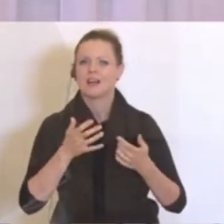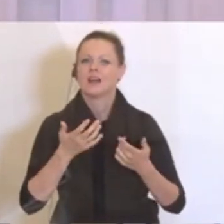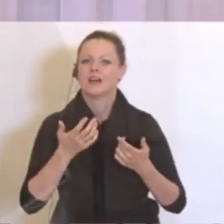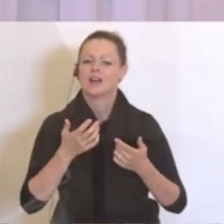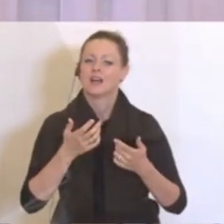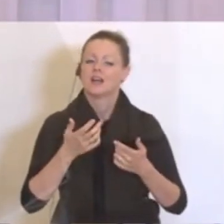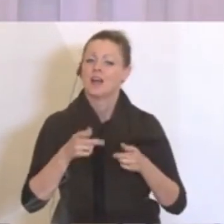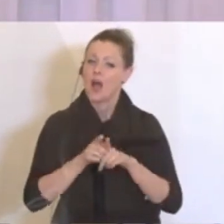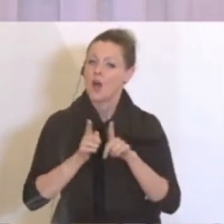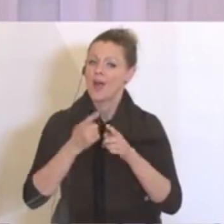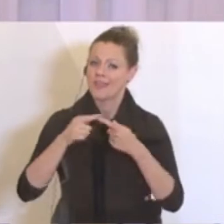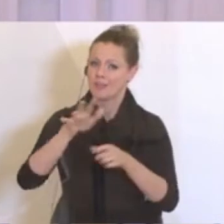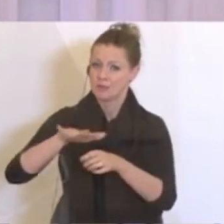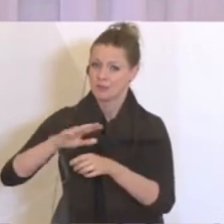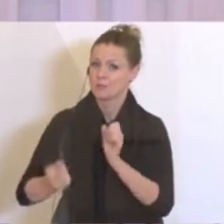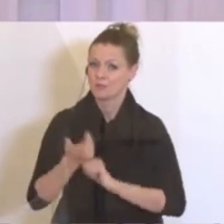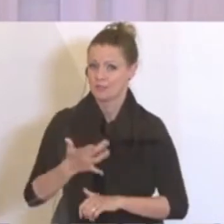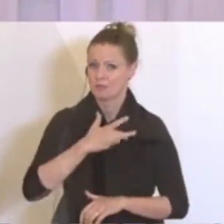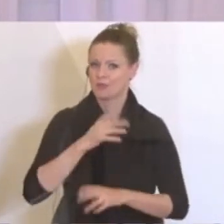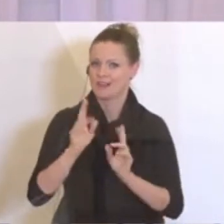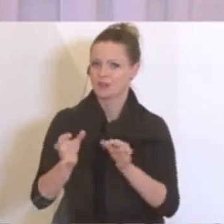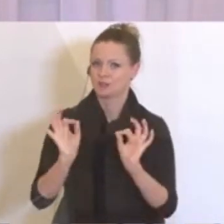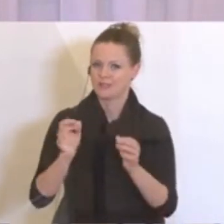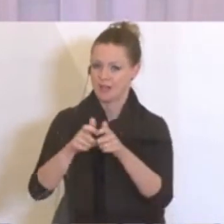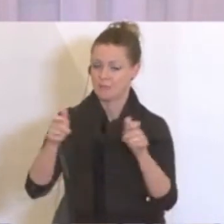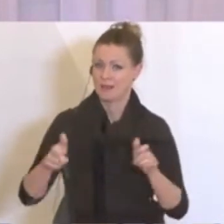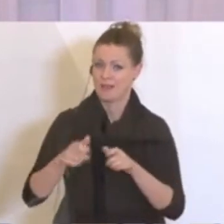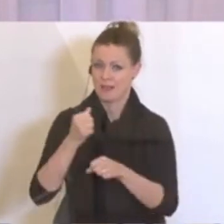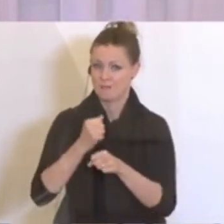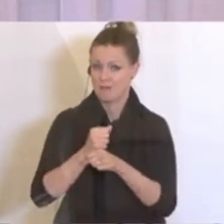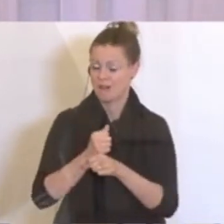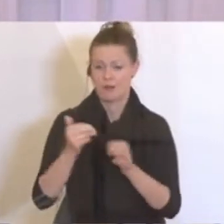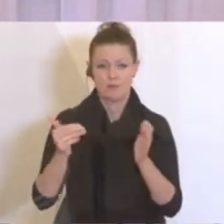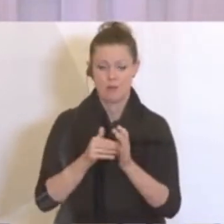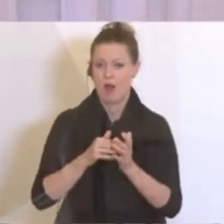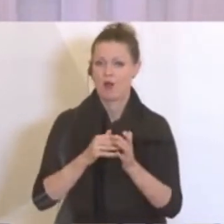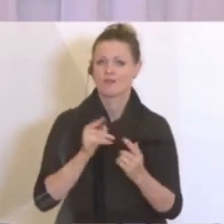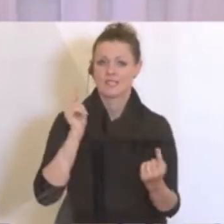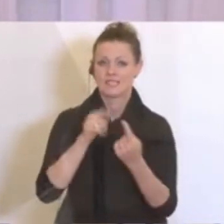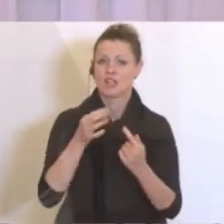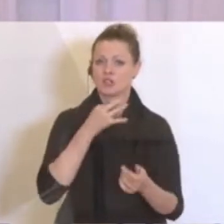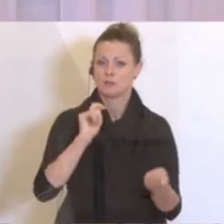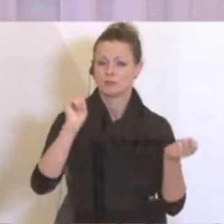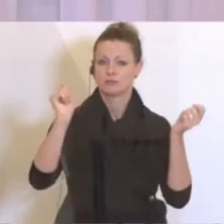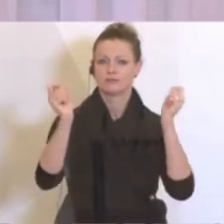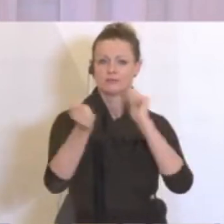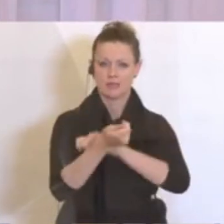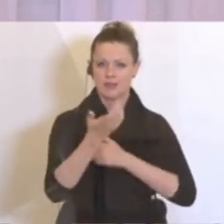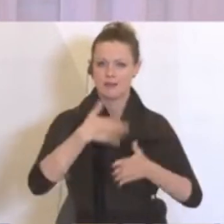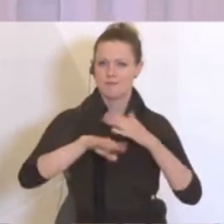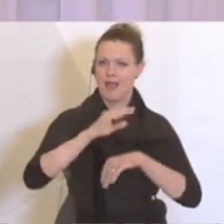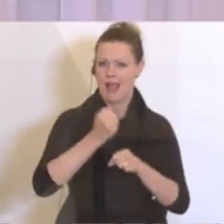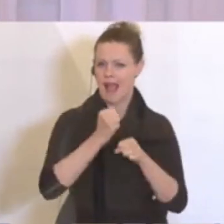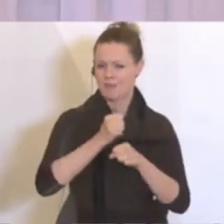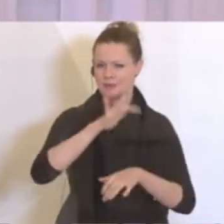Branchen eben solche Spezialpakete schnüren können. Die werden wir brauchen, damit die Stimmung dreht und damit am Ende des Tages auch wieder mehr Jobs